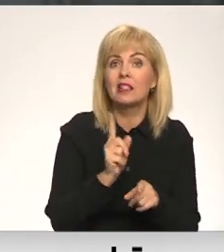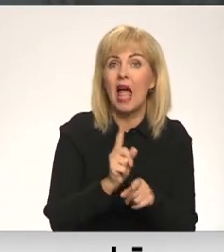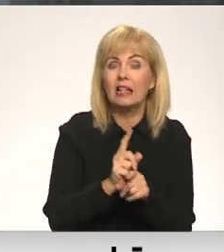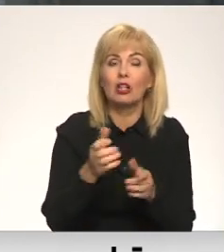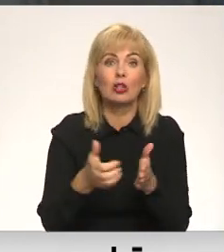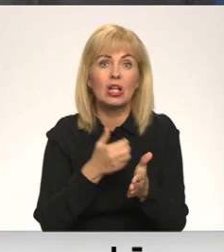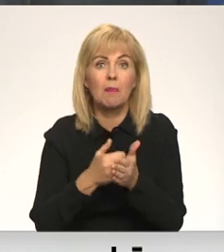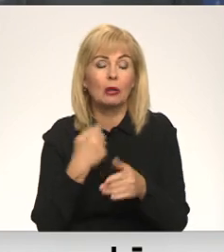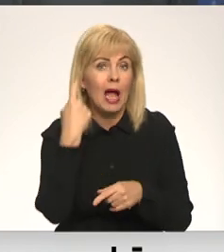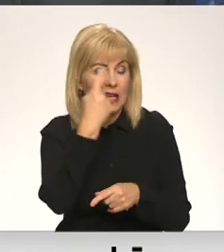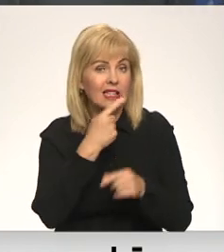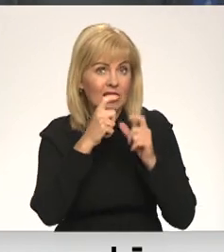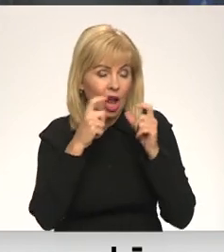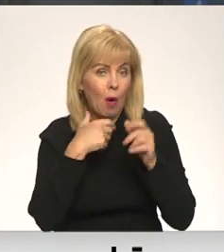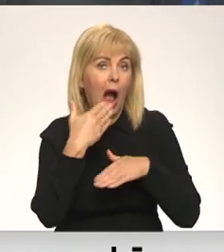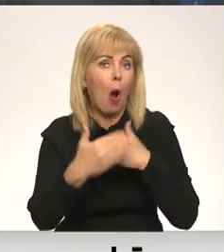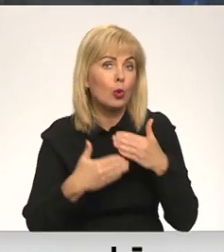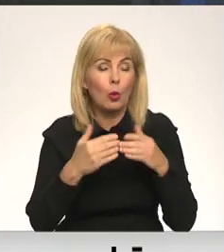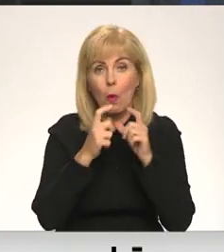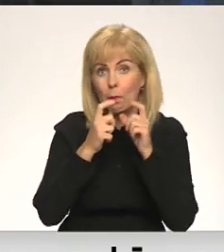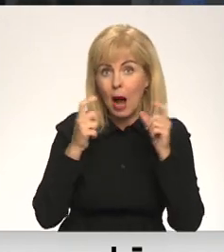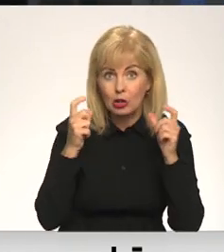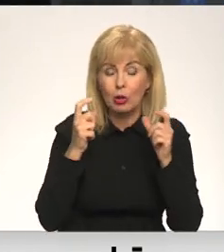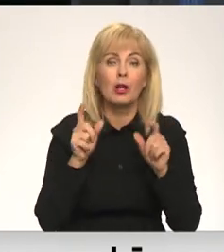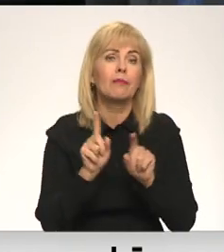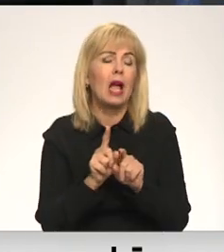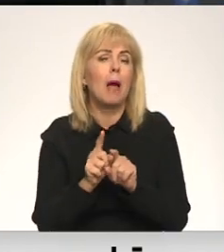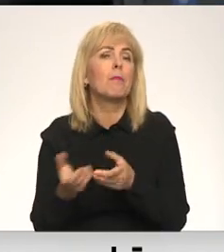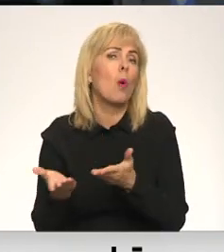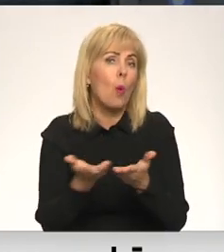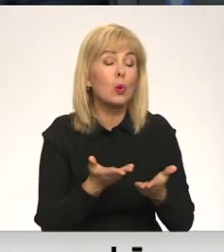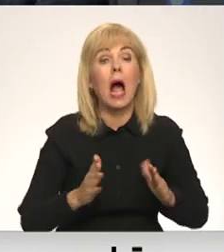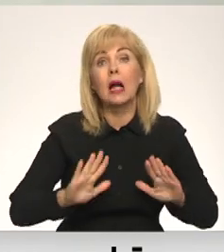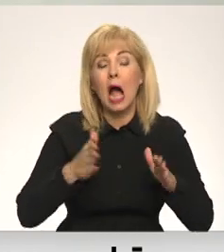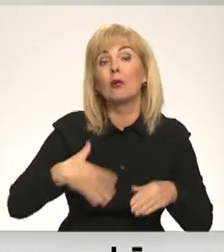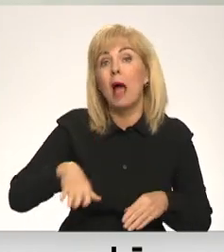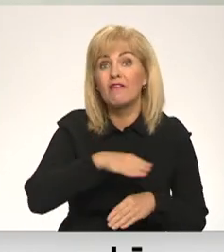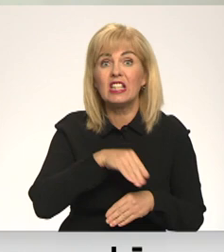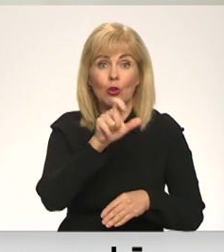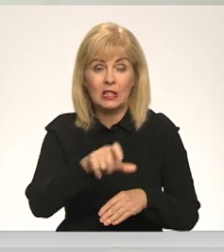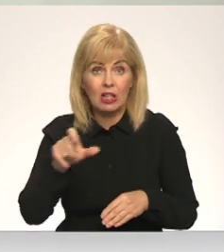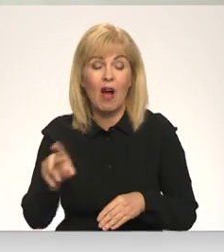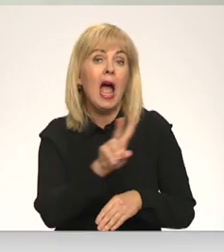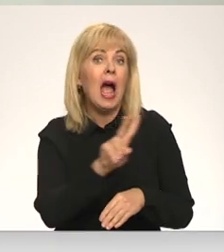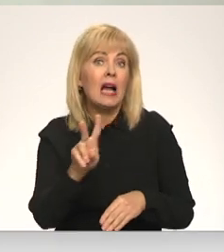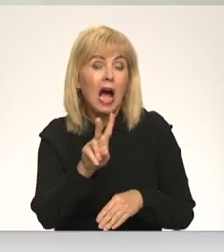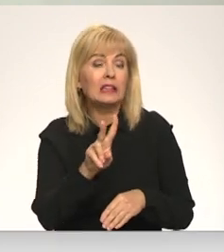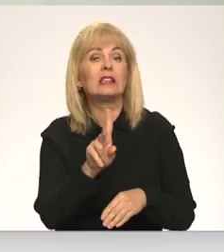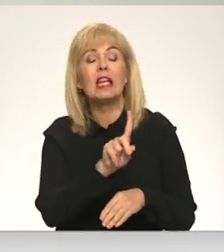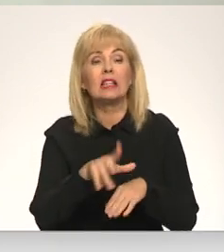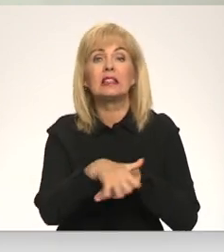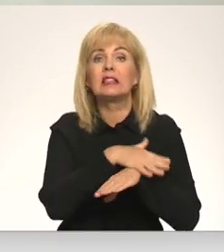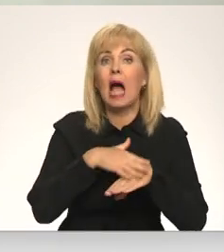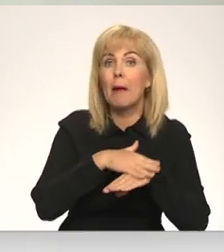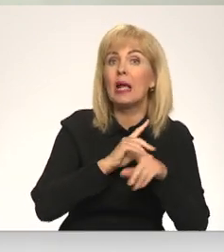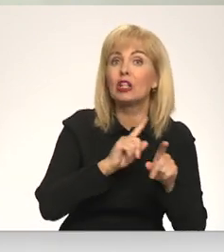valkāt sejas aizsigus jeb auduma maskas. Ja kurā gadījumā visiem cilvēkiem, kas atrodas sabiedrīskai transporta, vairs to